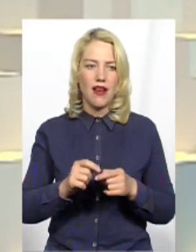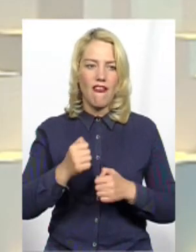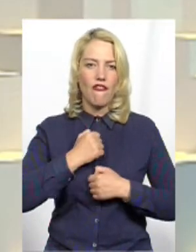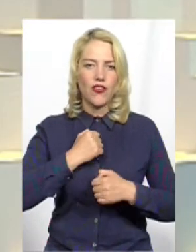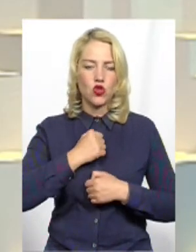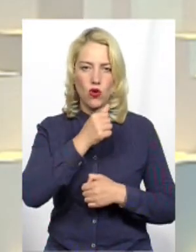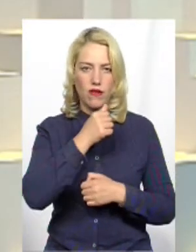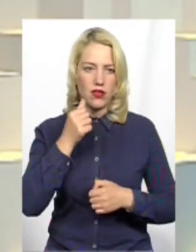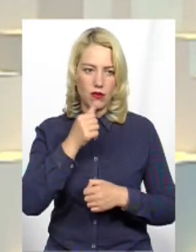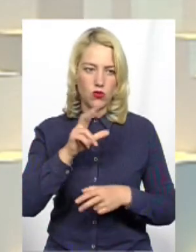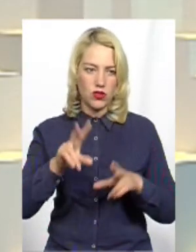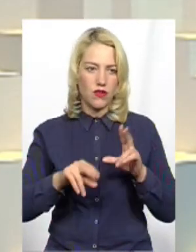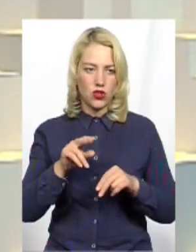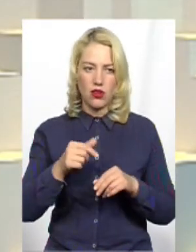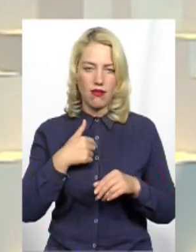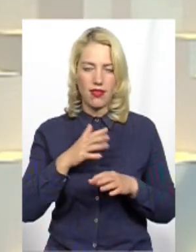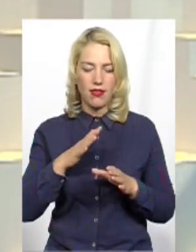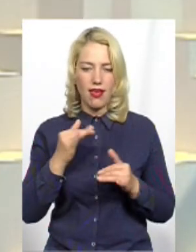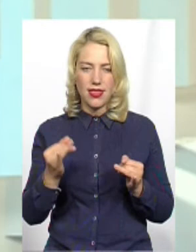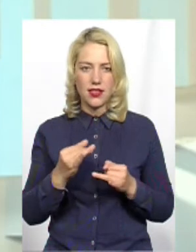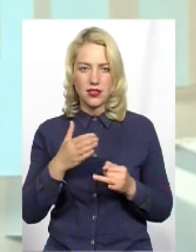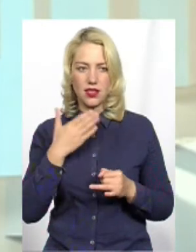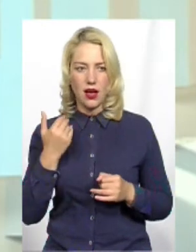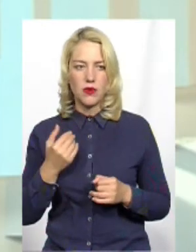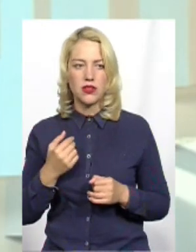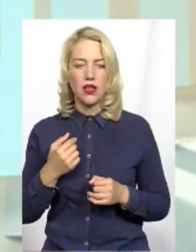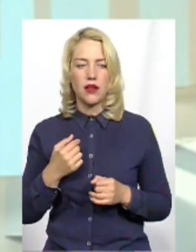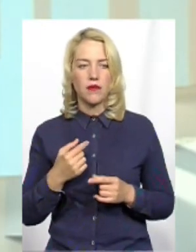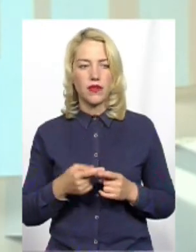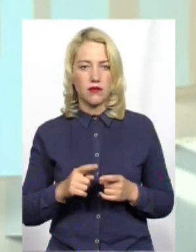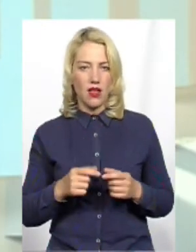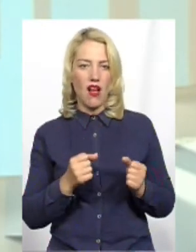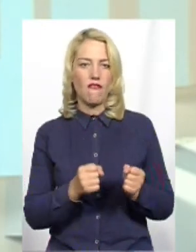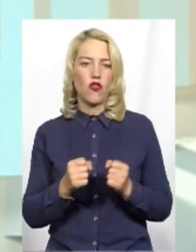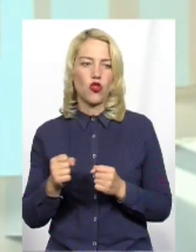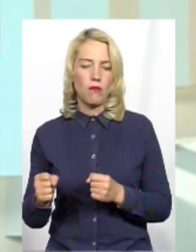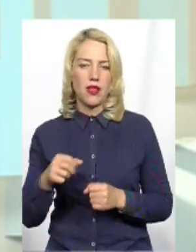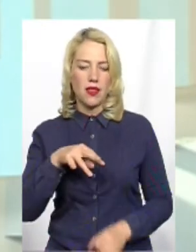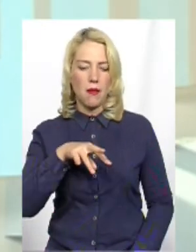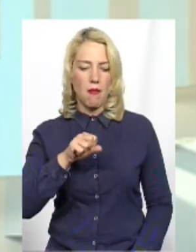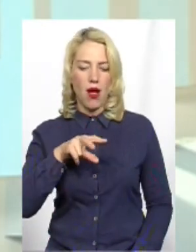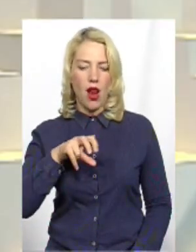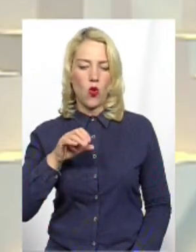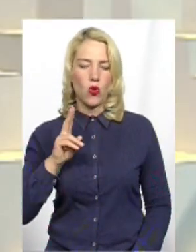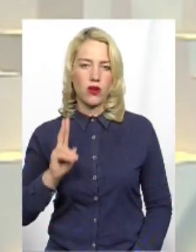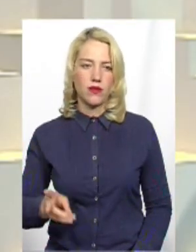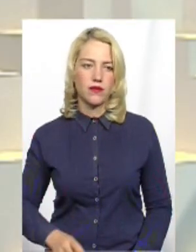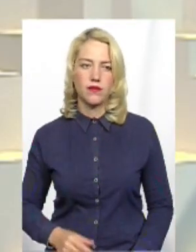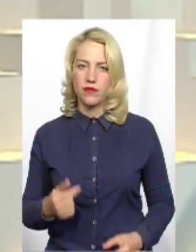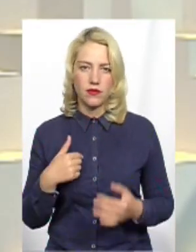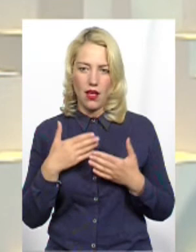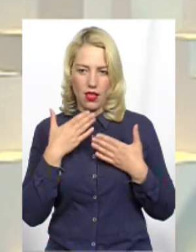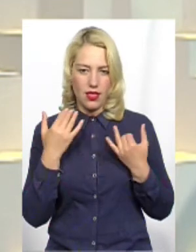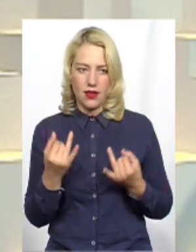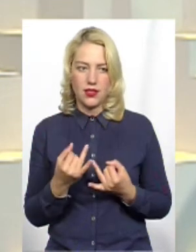не цікавився В відкритих джерелах є, це автомат Його називають Малюк, ще там є одна назва Ну, я не